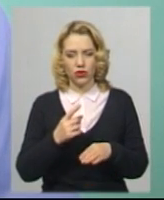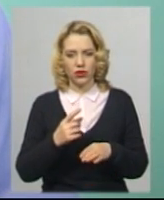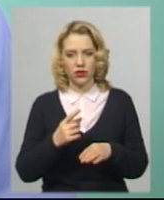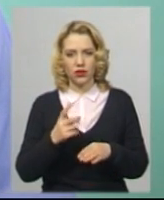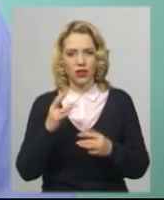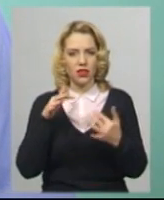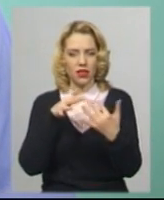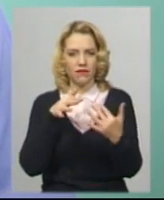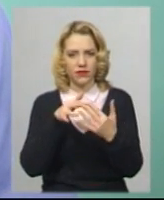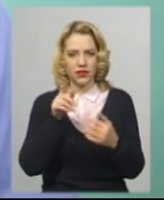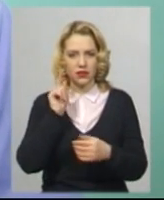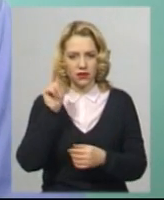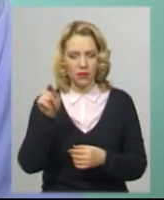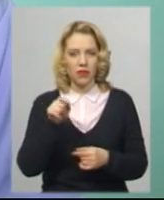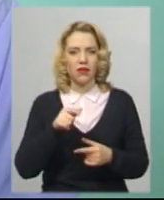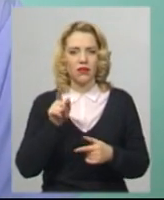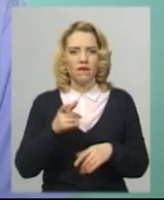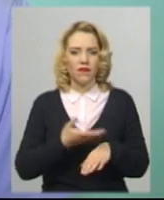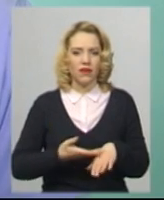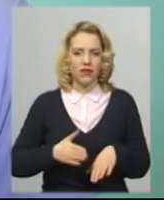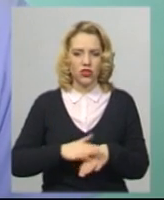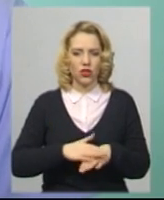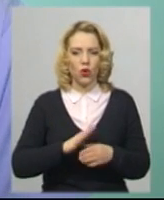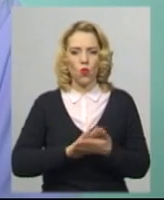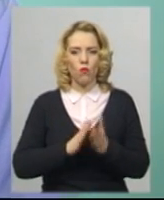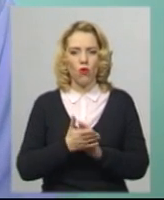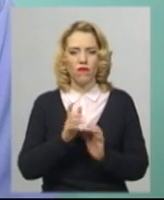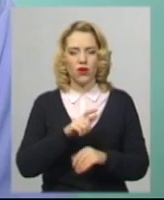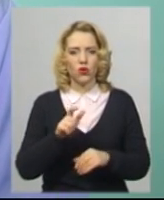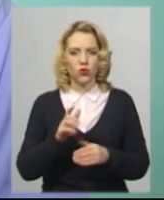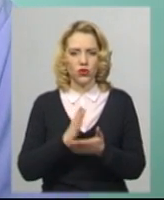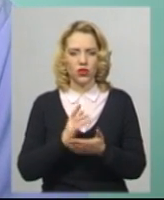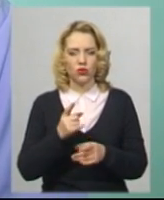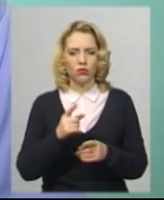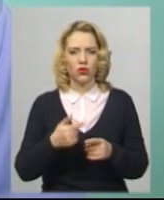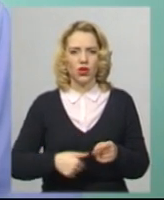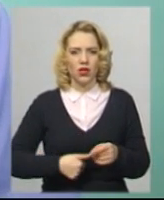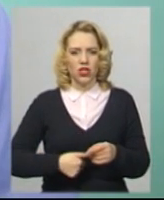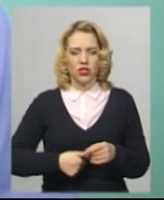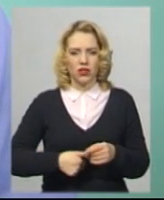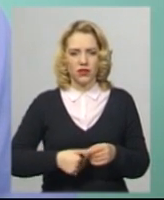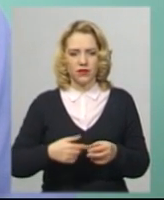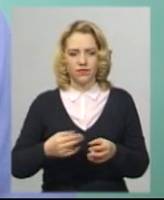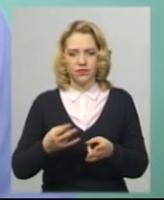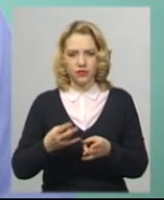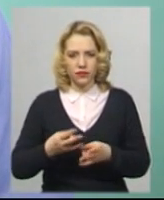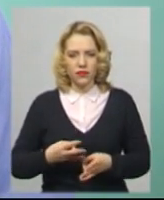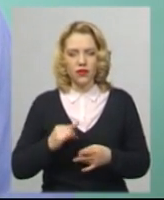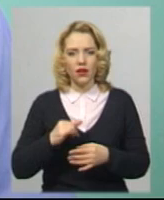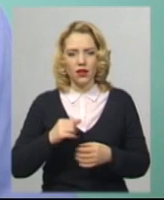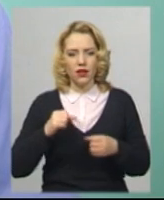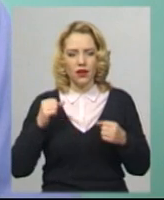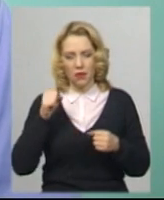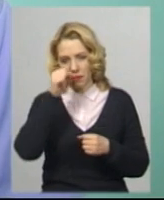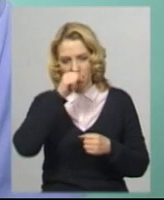передової, там, на жаль, в дуже важких умовах люди, і через те страждає функція травлення, переохолодження, і